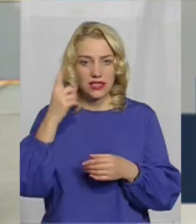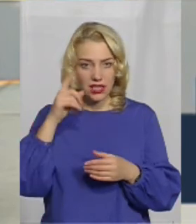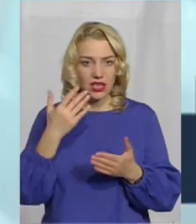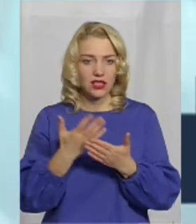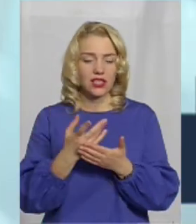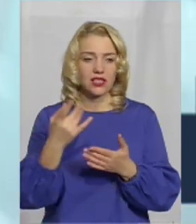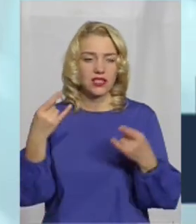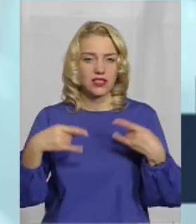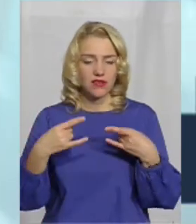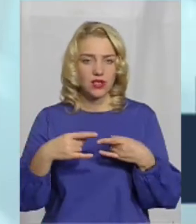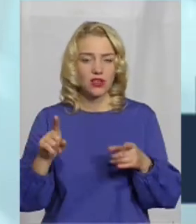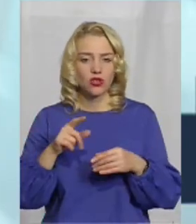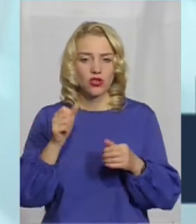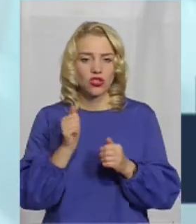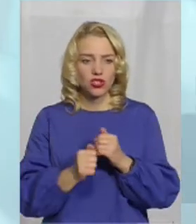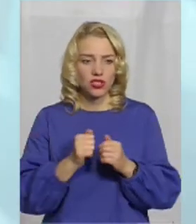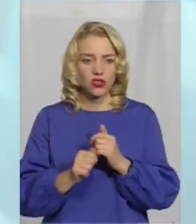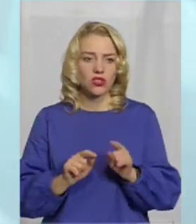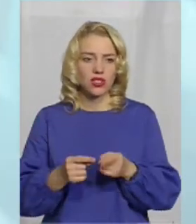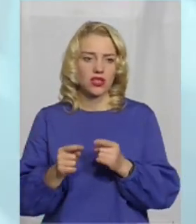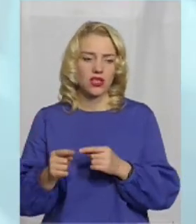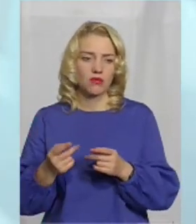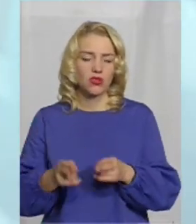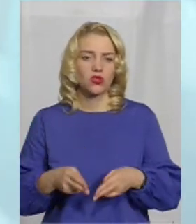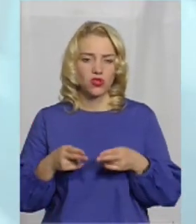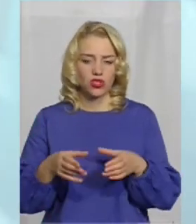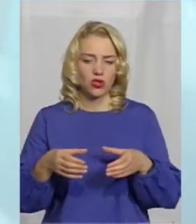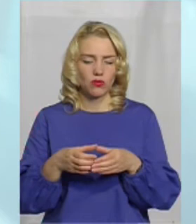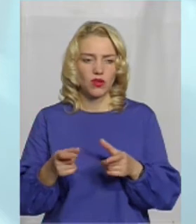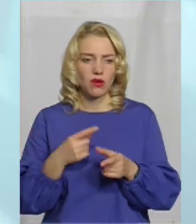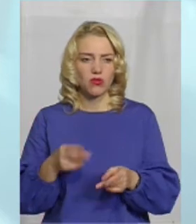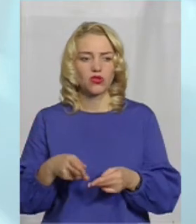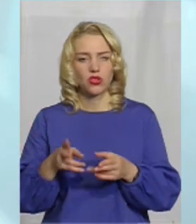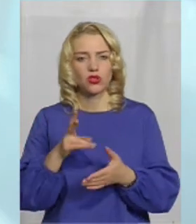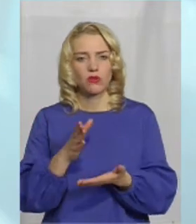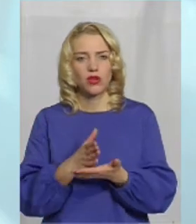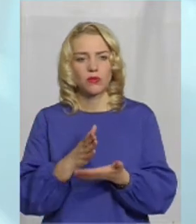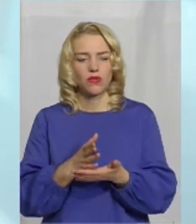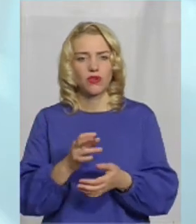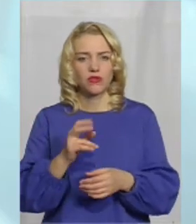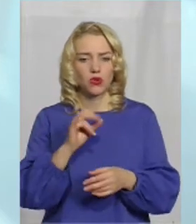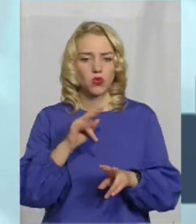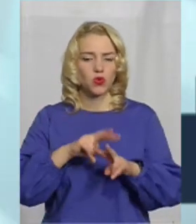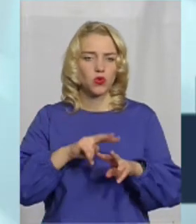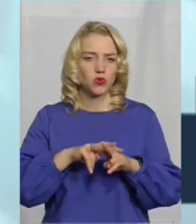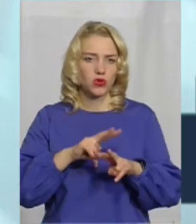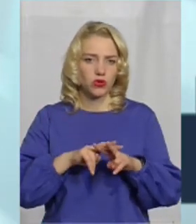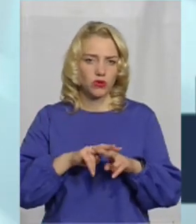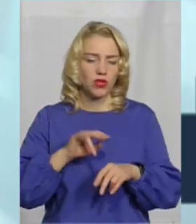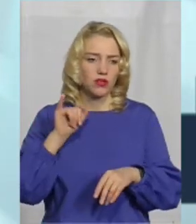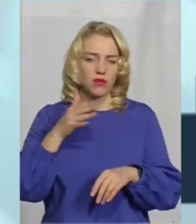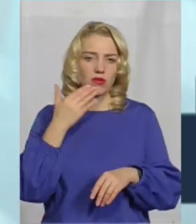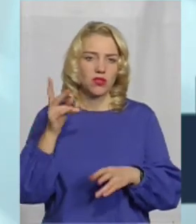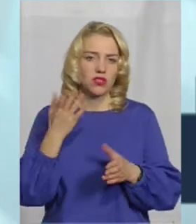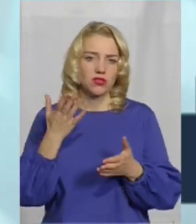знаєте, напевно, що дуже часто затримують або злочинні угрупування, або злочинці, які перебувають в місцях позбавлення волі. Їм там